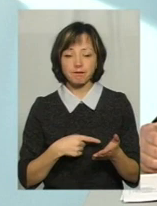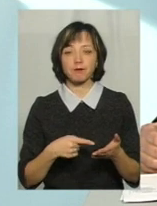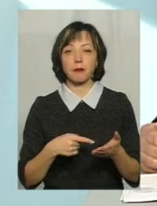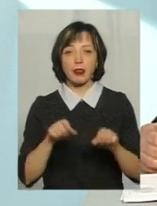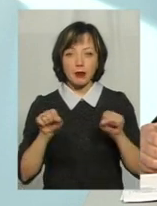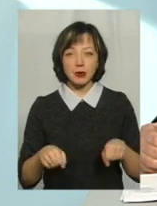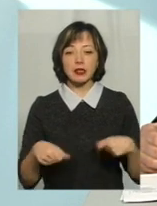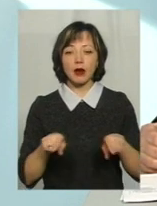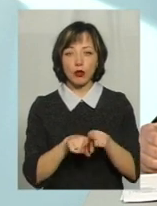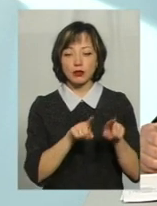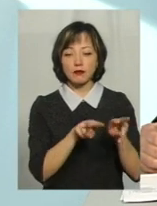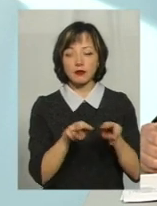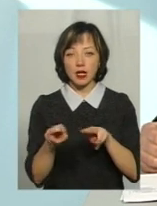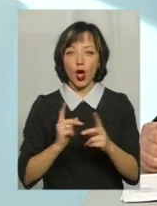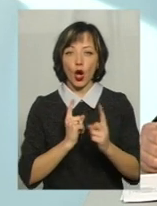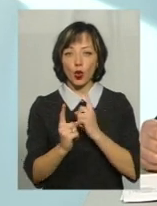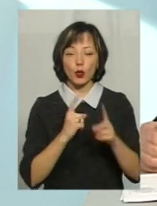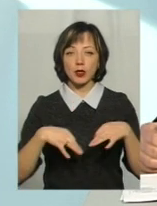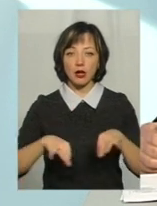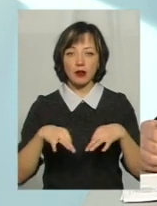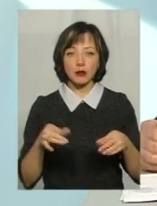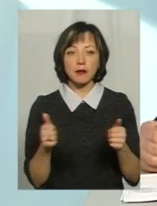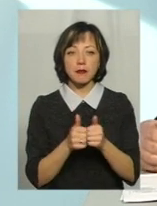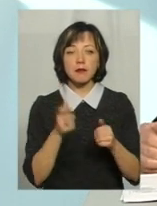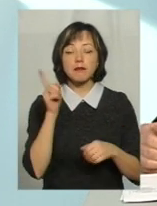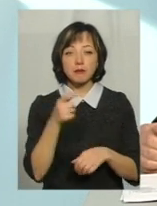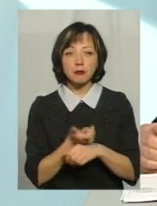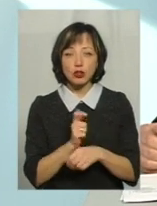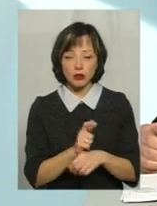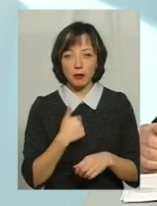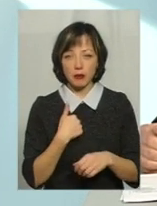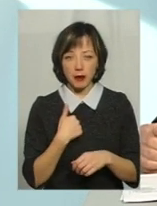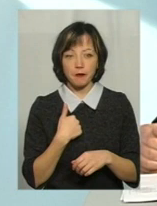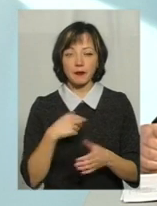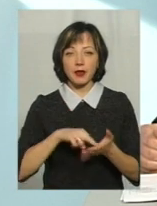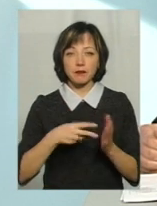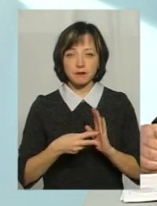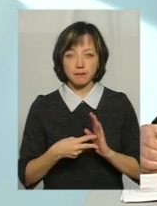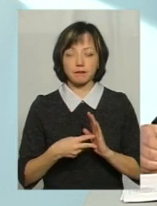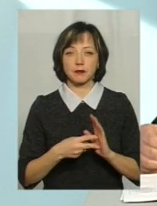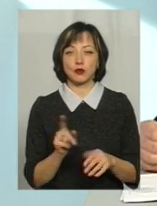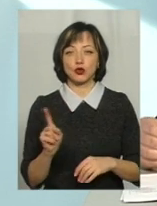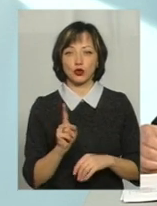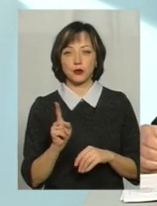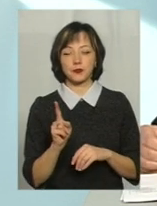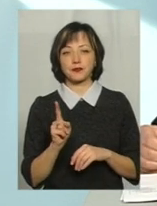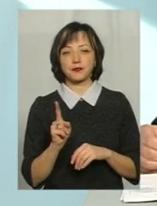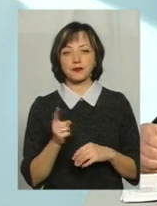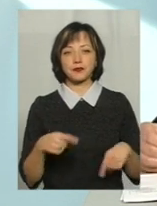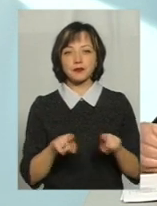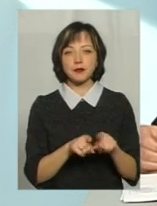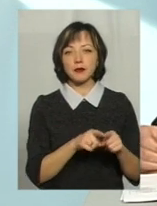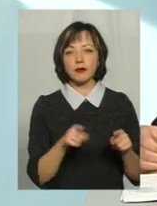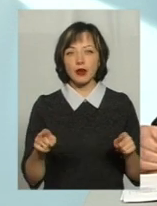міг також відслідковувати рух транспорту. Більше того, ми передбачаємо, щоб також